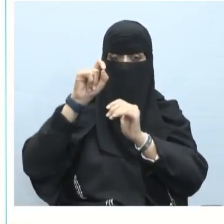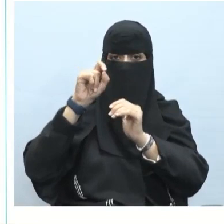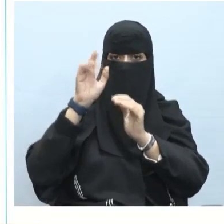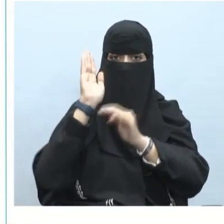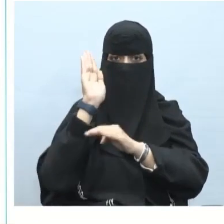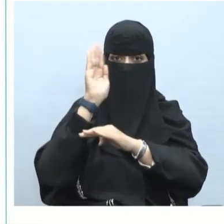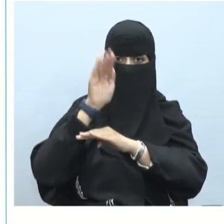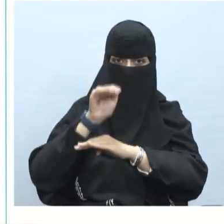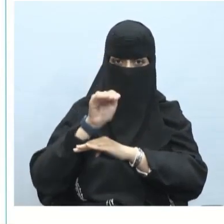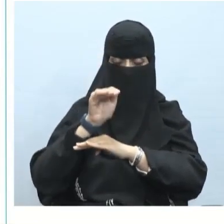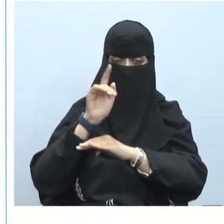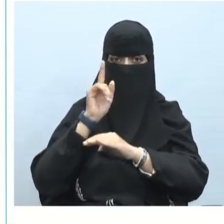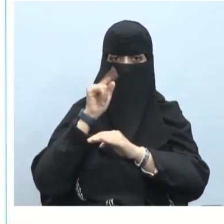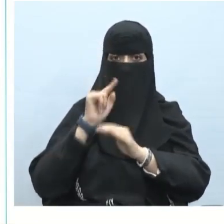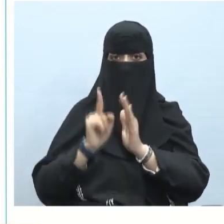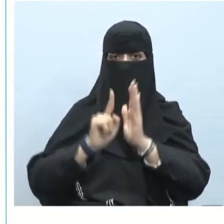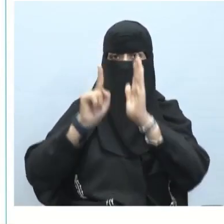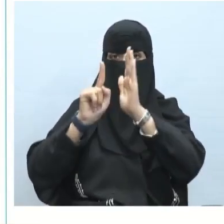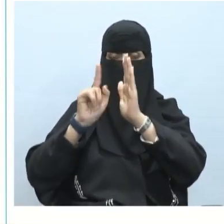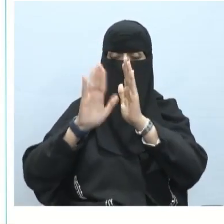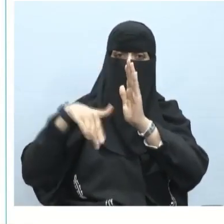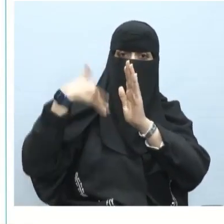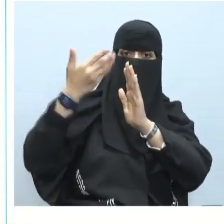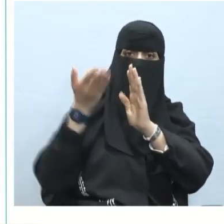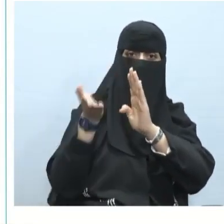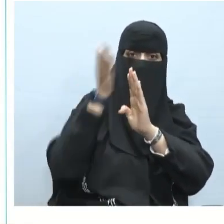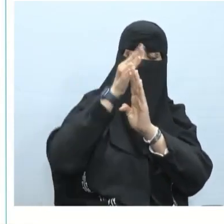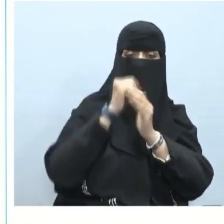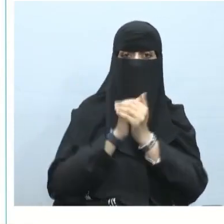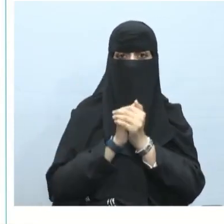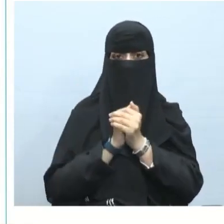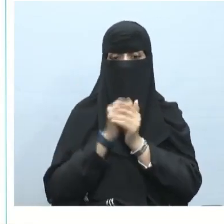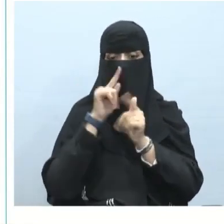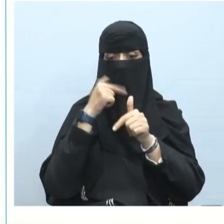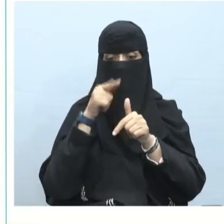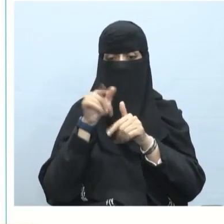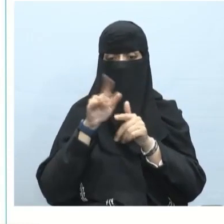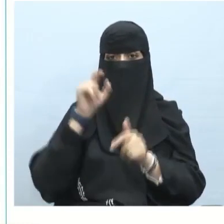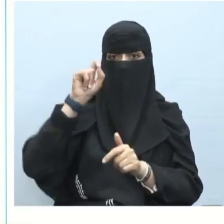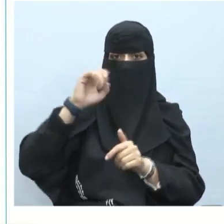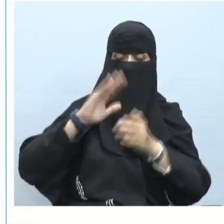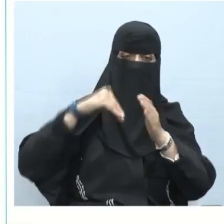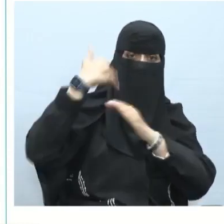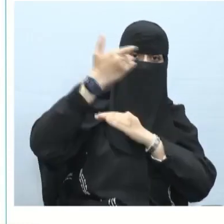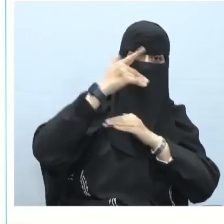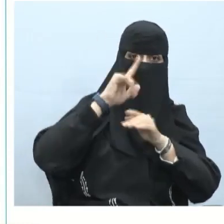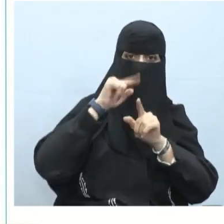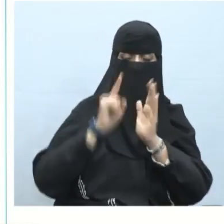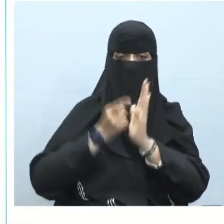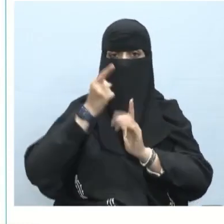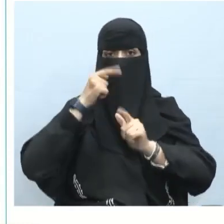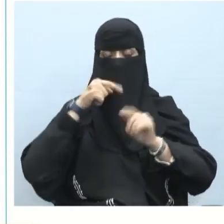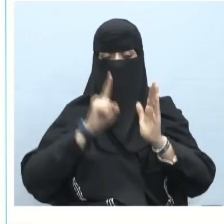هنا نلاحظ يركع فعل مضارع مرفوع علامة رفعه الضمة الإمام وهو الفاعل مرفوع